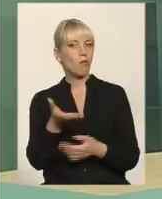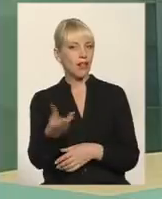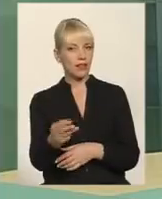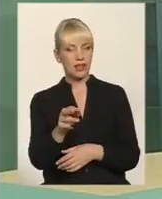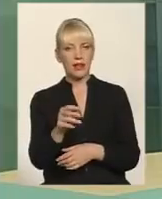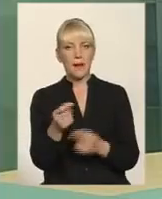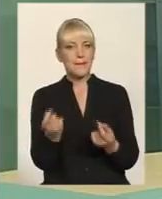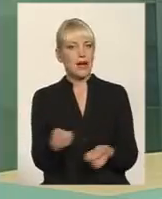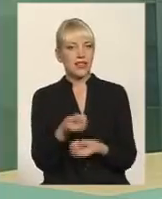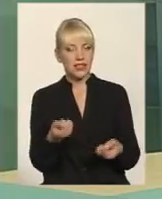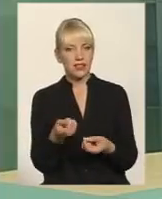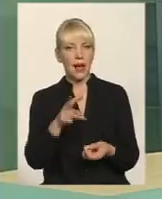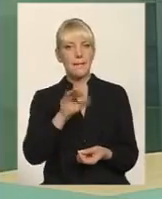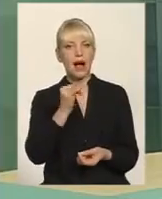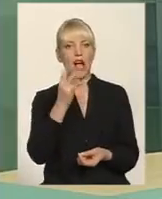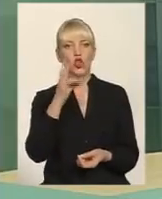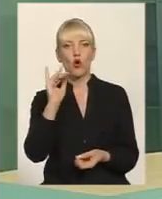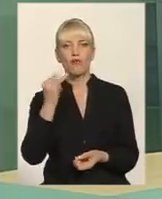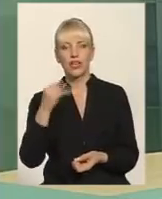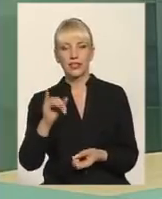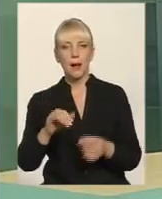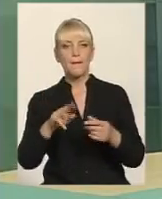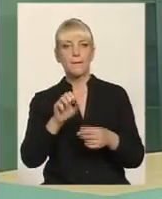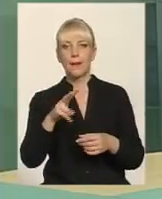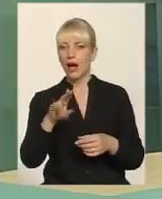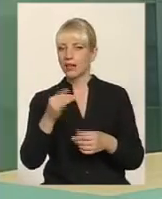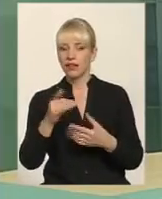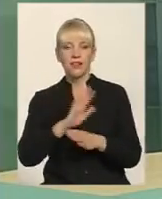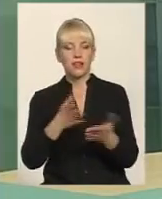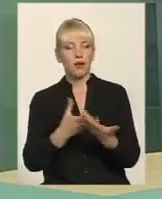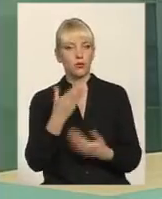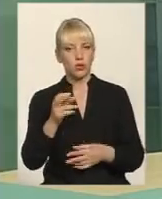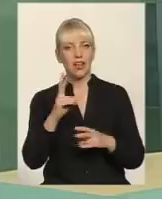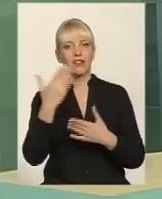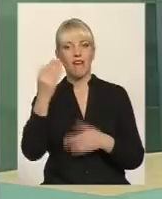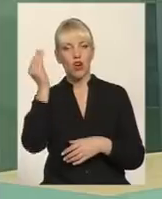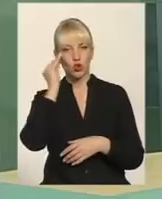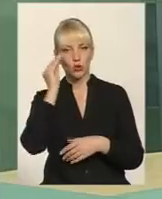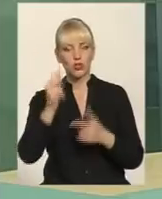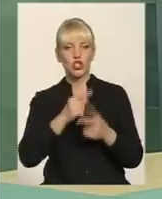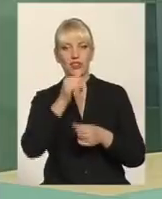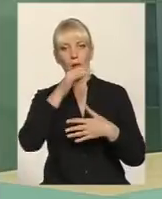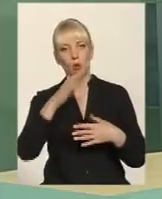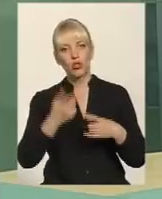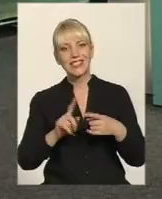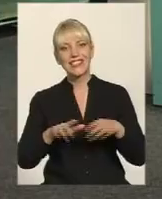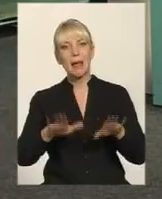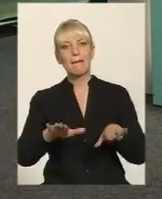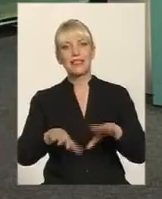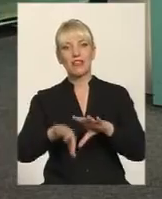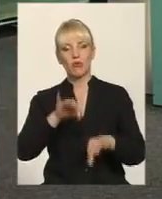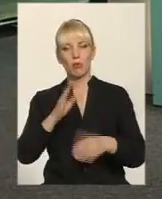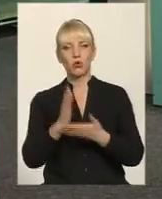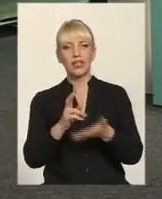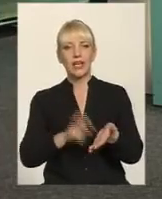пай не плотя. І як на вашу думку, не може ці місцеві вибори стати таким трампліном,